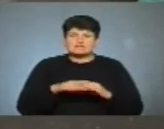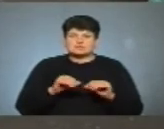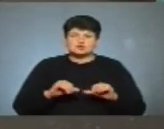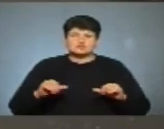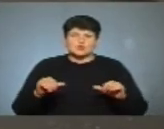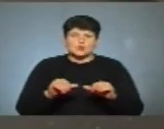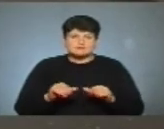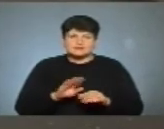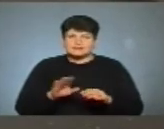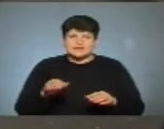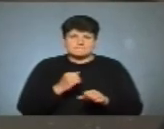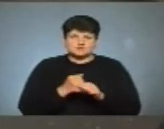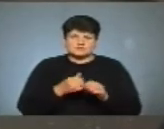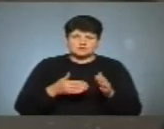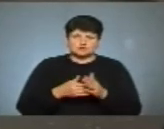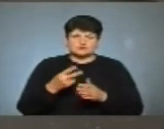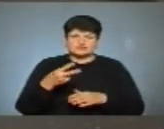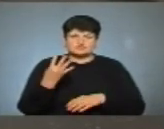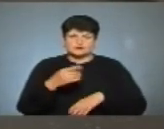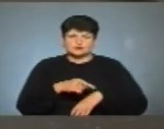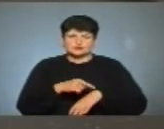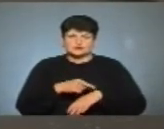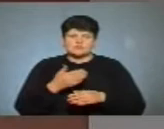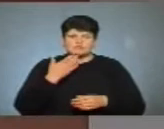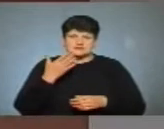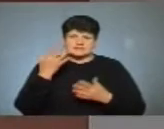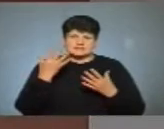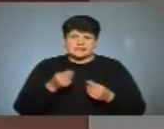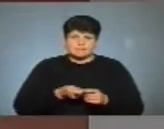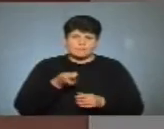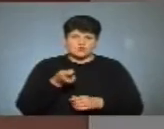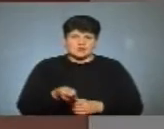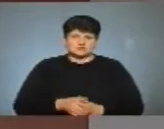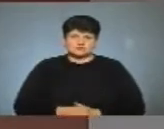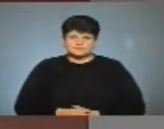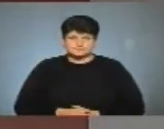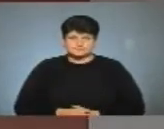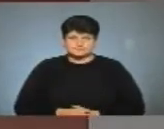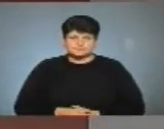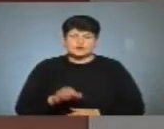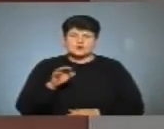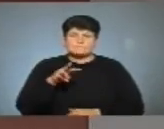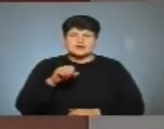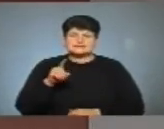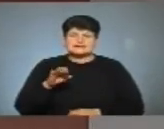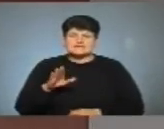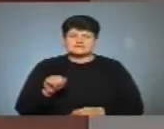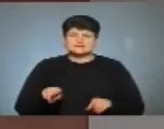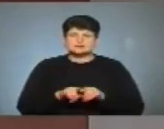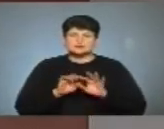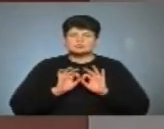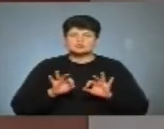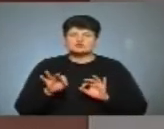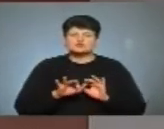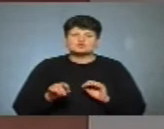комісія не працювала до 24-ї години в останній день подачі. Ольга Мазаєва також розповіла, чому